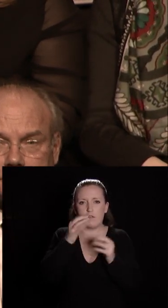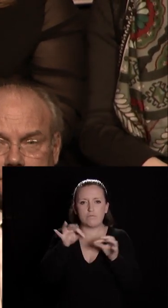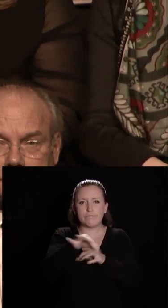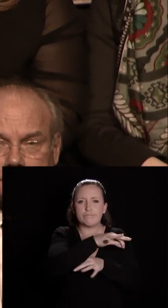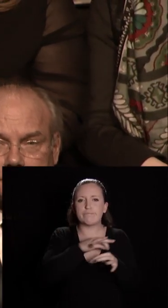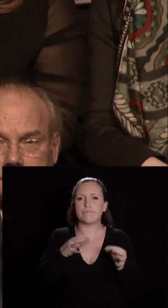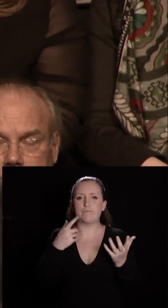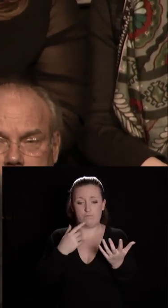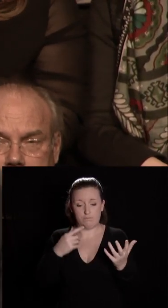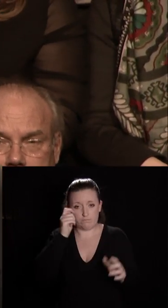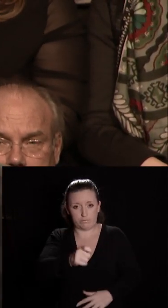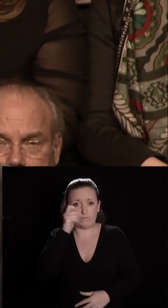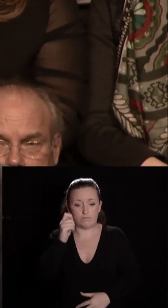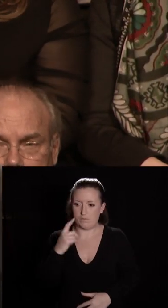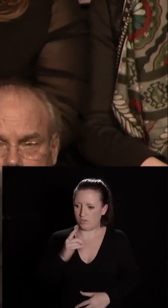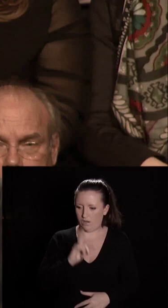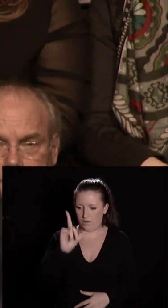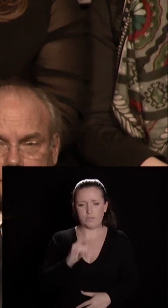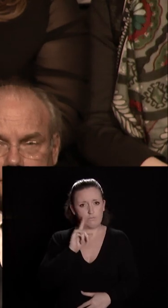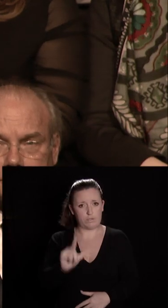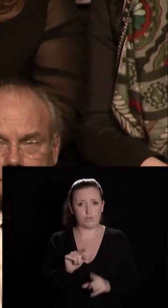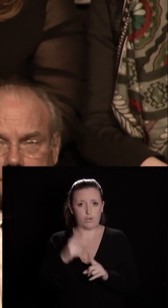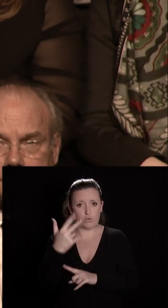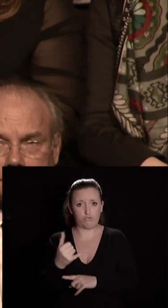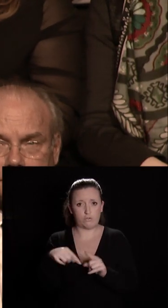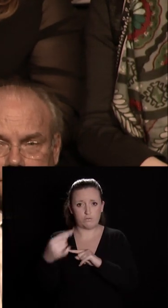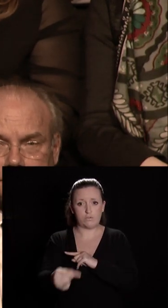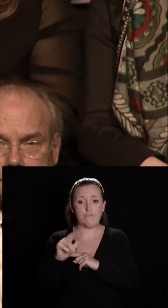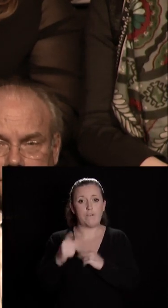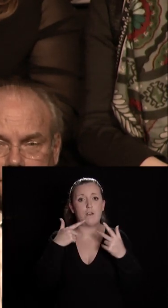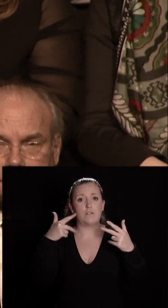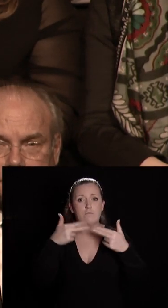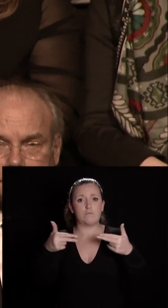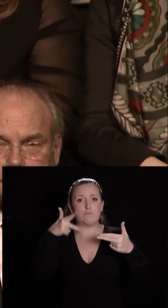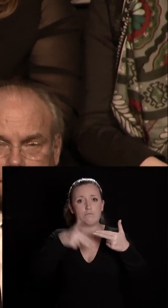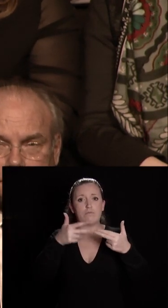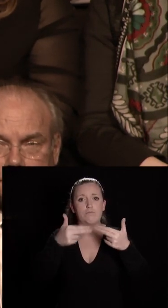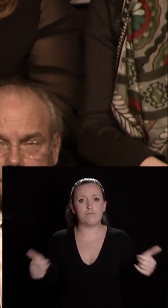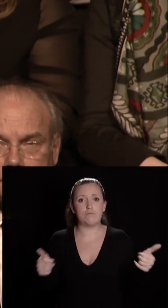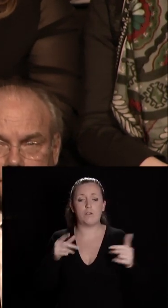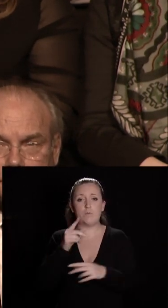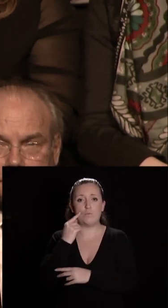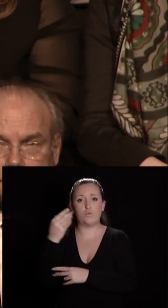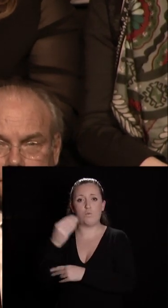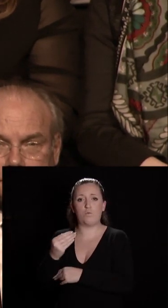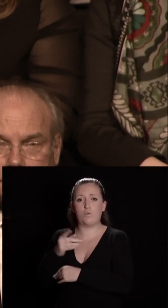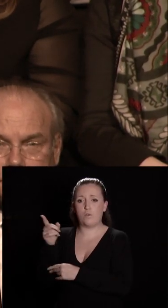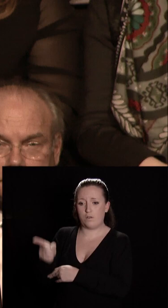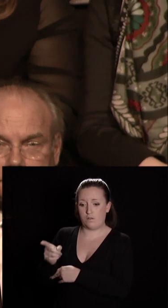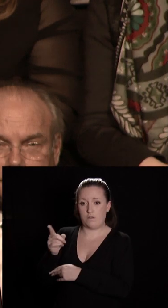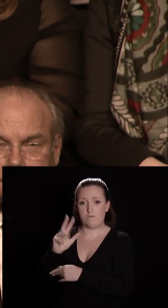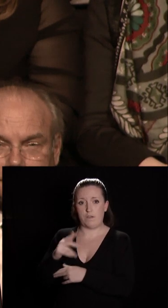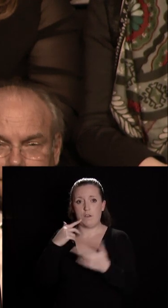Lundi prochain,'est-à-dire l'en 3 jours, nous inaugurerons à Dijon avec Arnaud Montebourg l'École